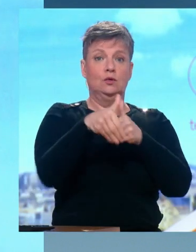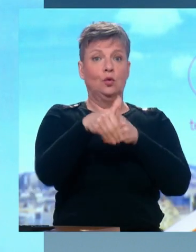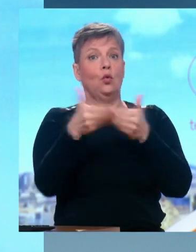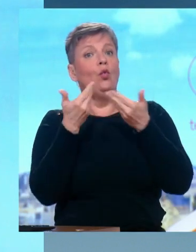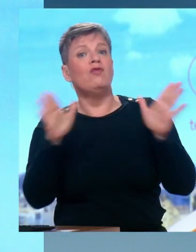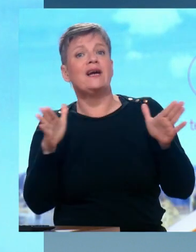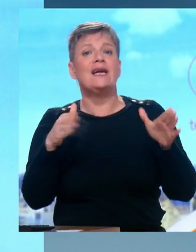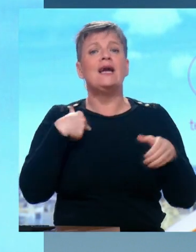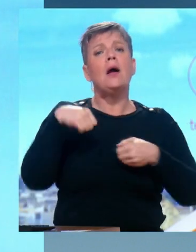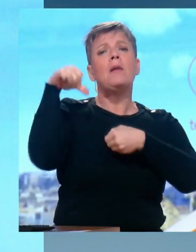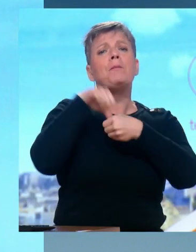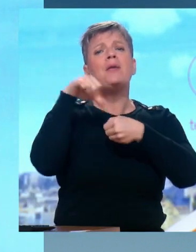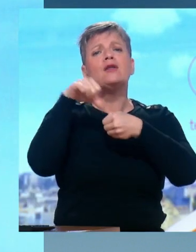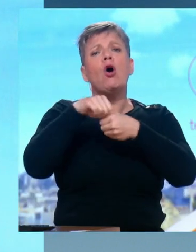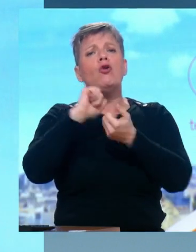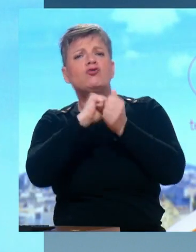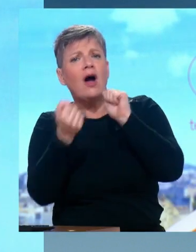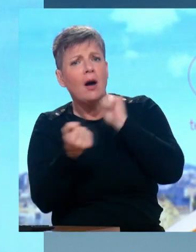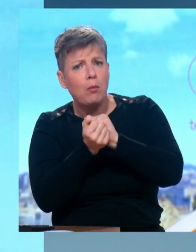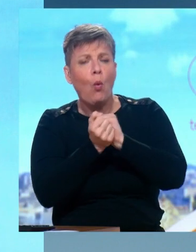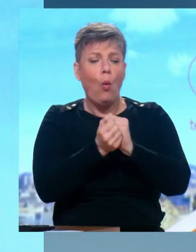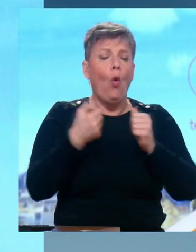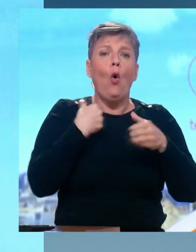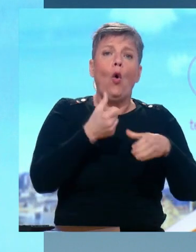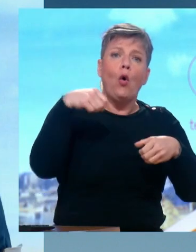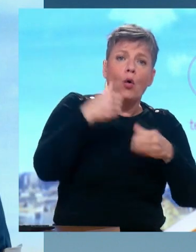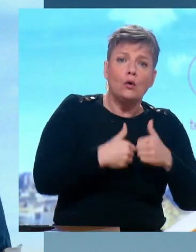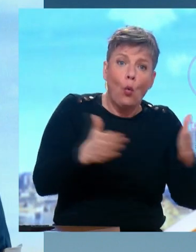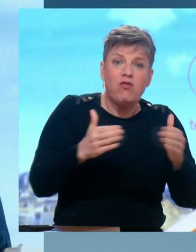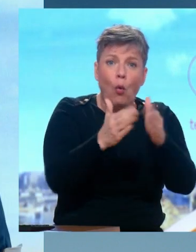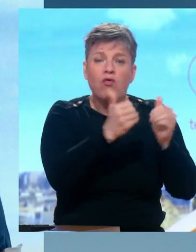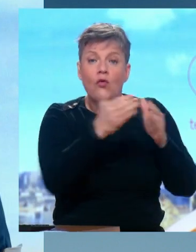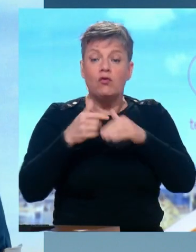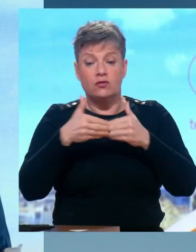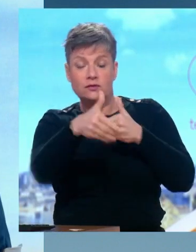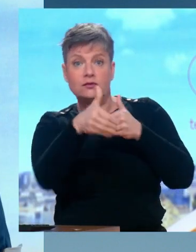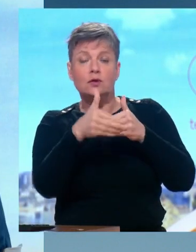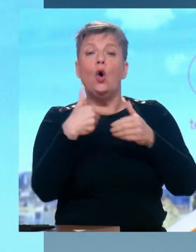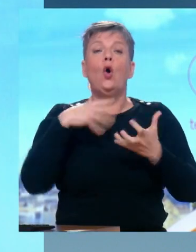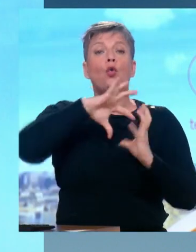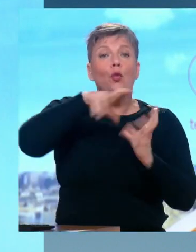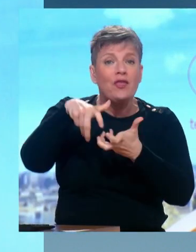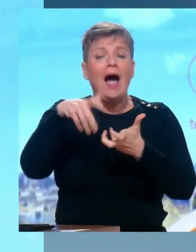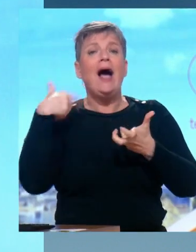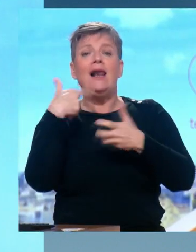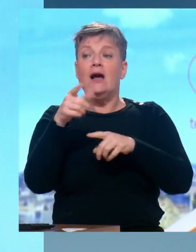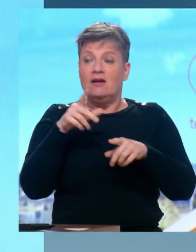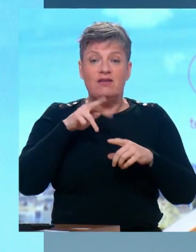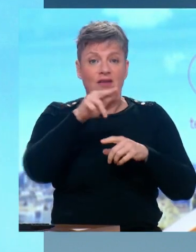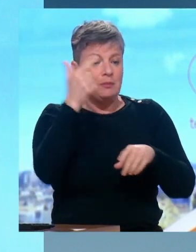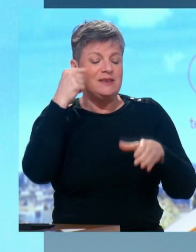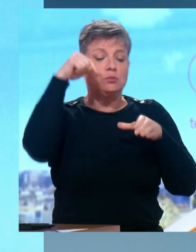420 gisements pétroliers de charbon nouveau, total, et la BNP y participe. Si ces puits de carbone ouvrent, si